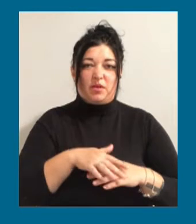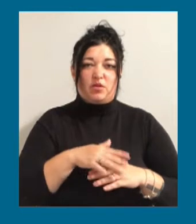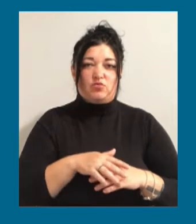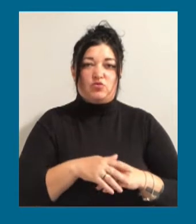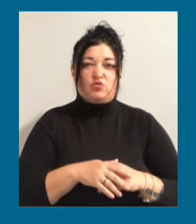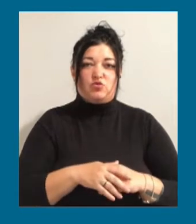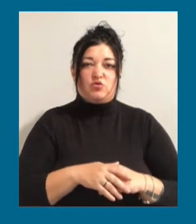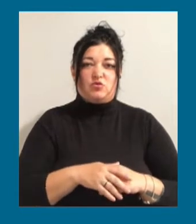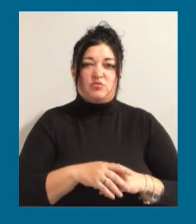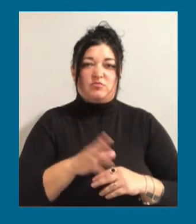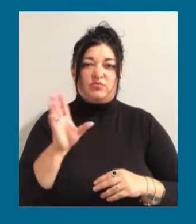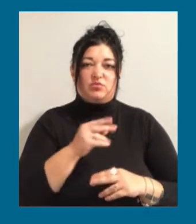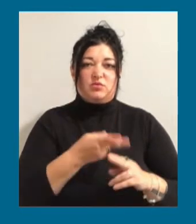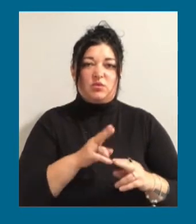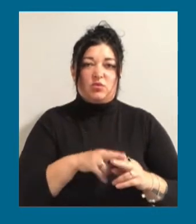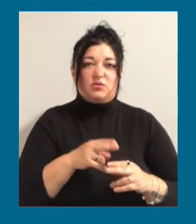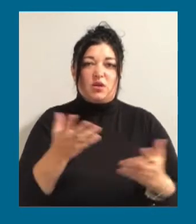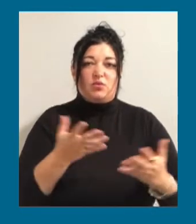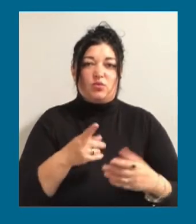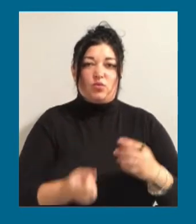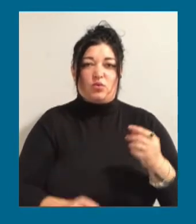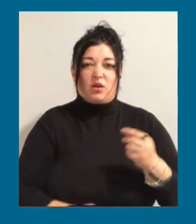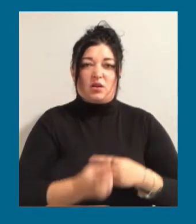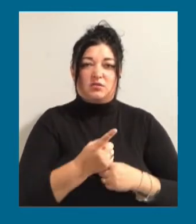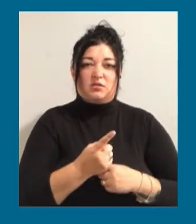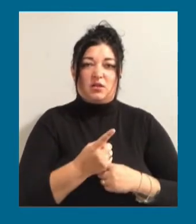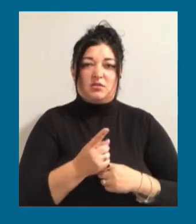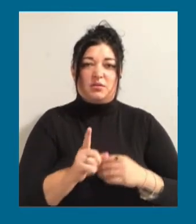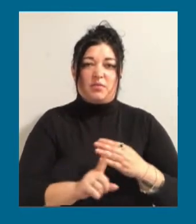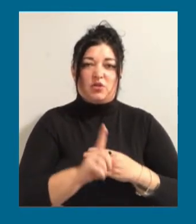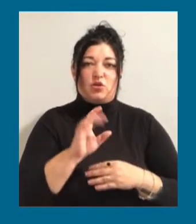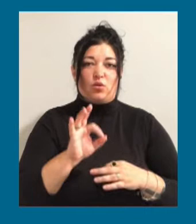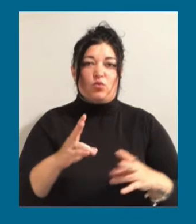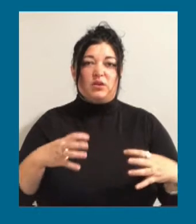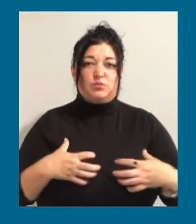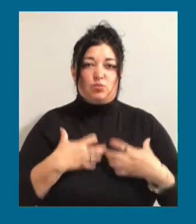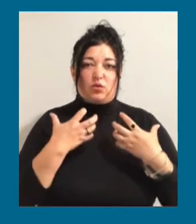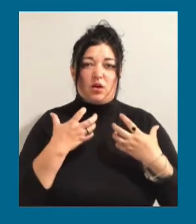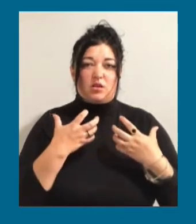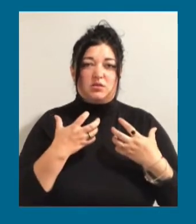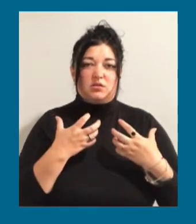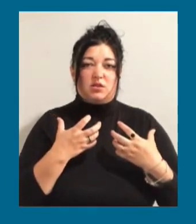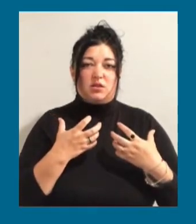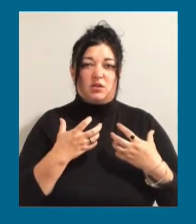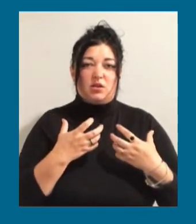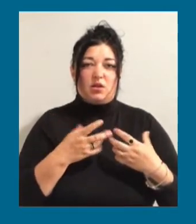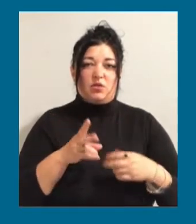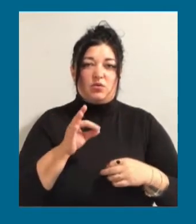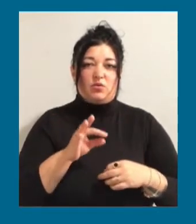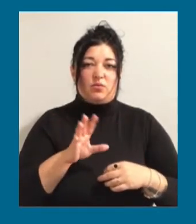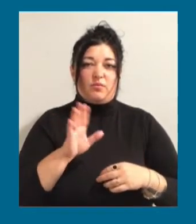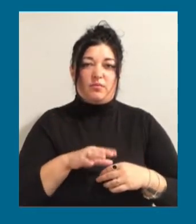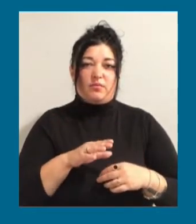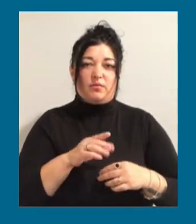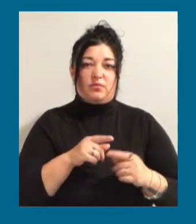такій ситуіцію, в якій він оказався. В принципі, поначалу він испугався, але все, как-то, общий язык, і вже якісь